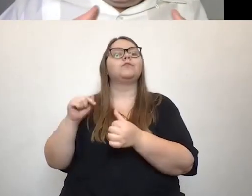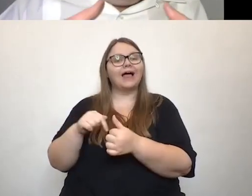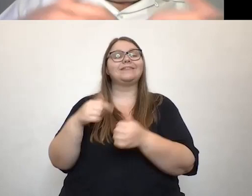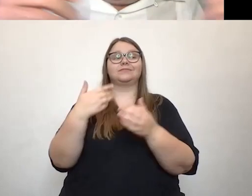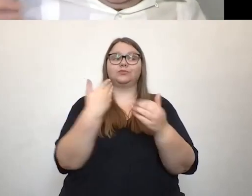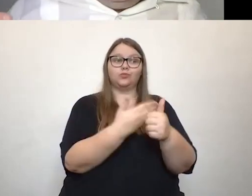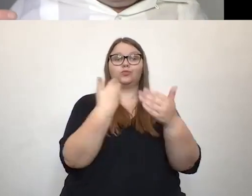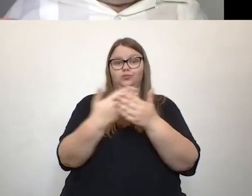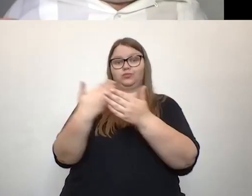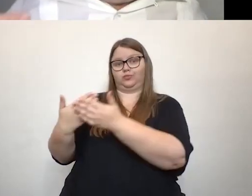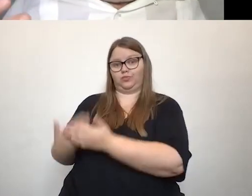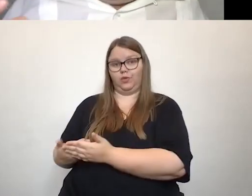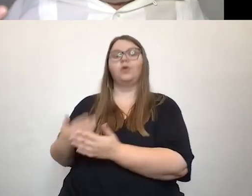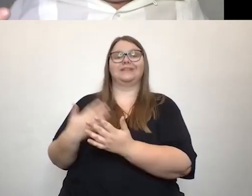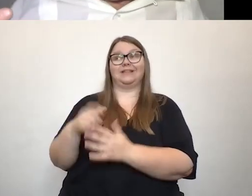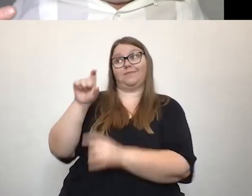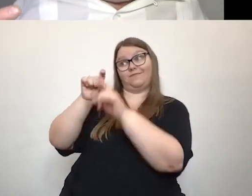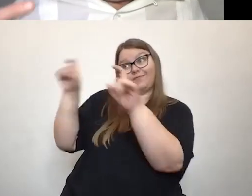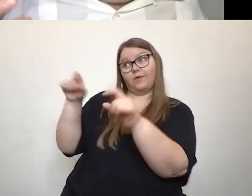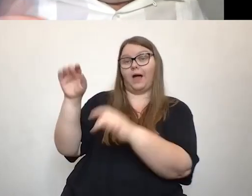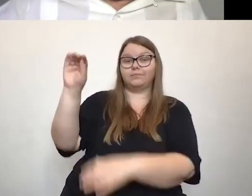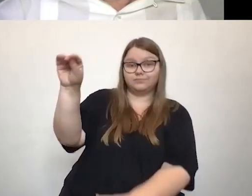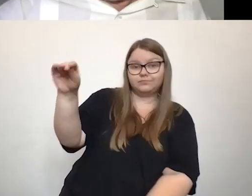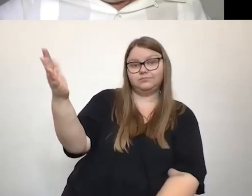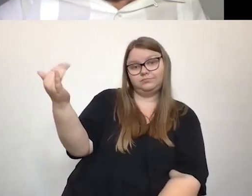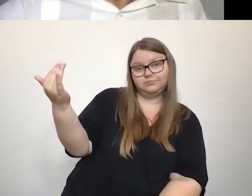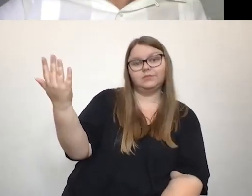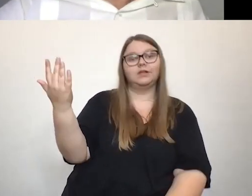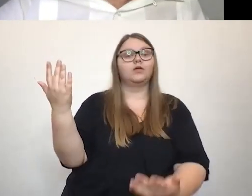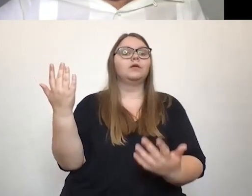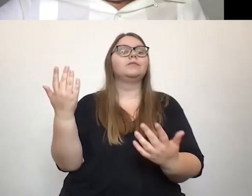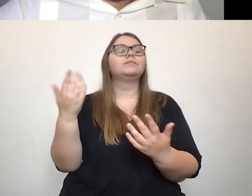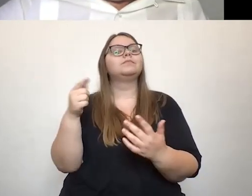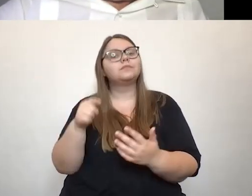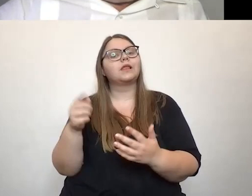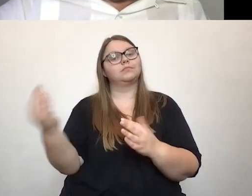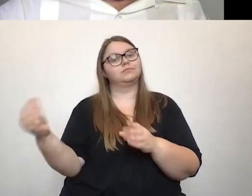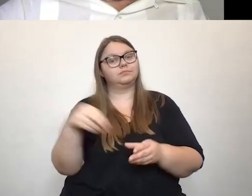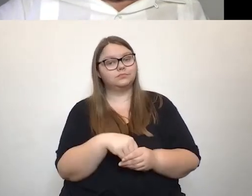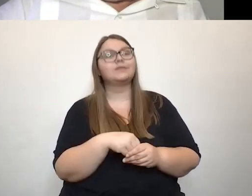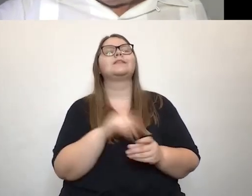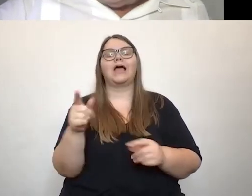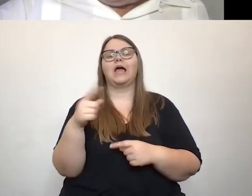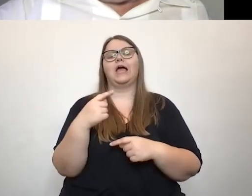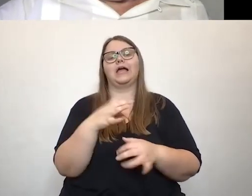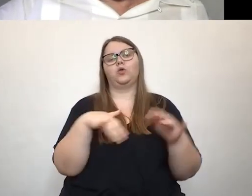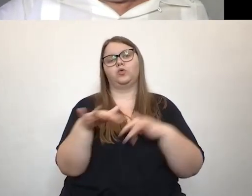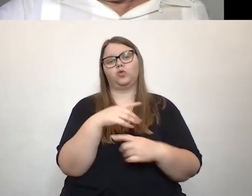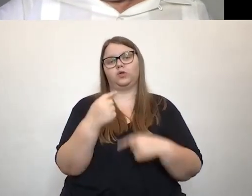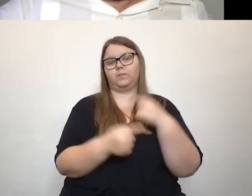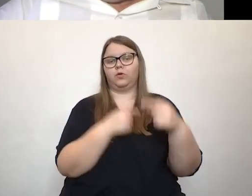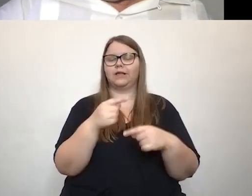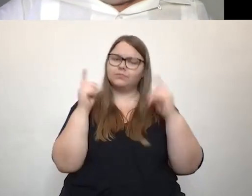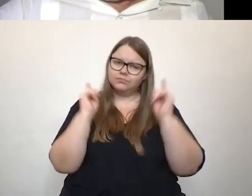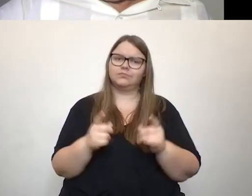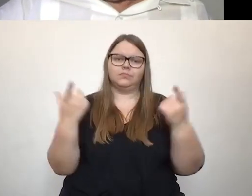da auch Unternehmen, darauf kann ich sprechen, ich arbeite eigentlich in Schulen, um eben diesen Inklusionsprozess wirklich ganzheitlich zu verstehen